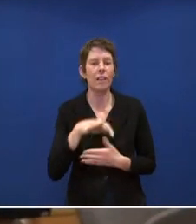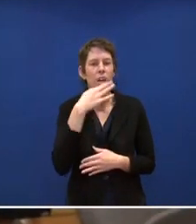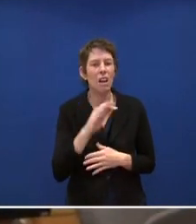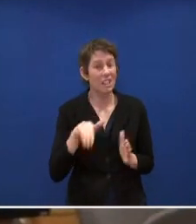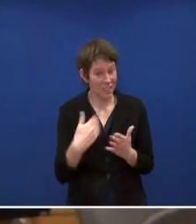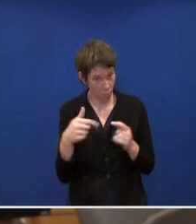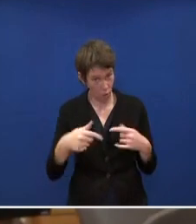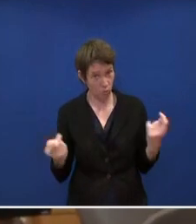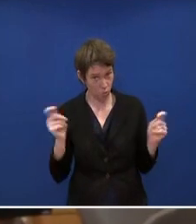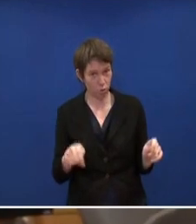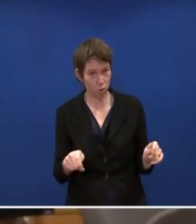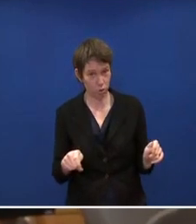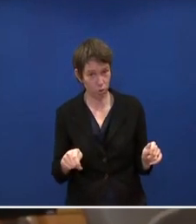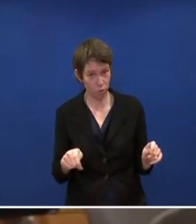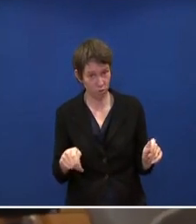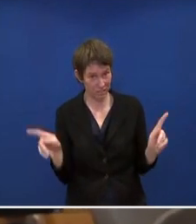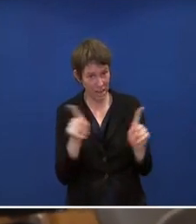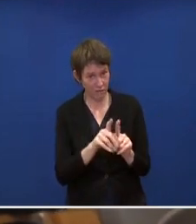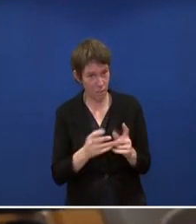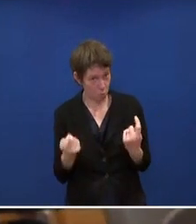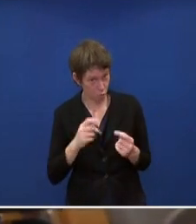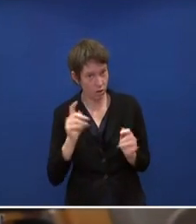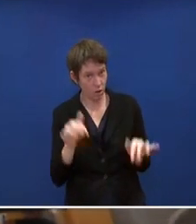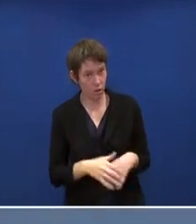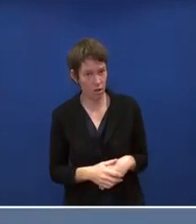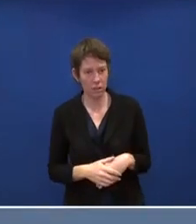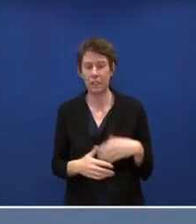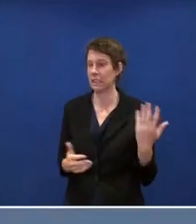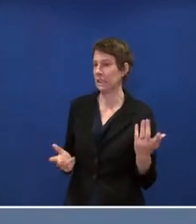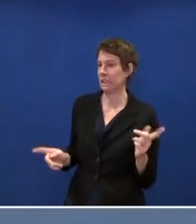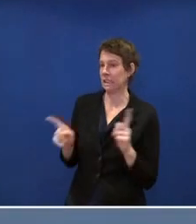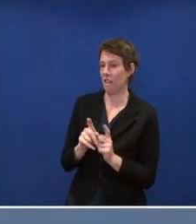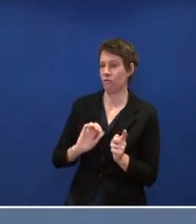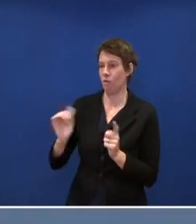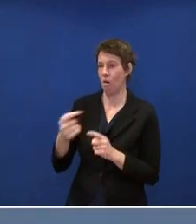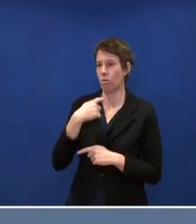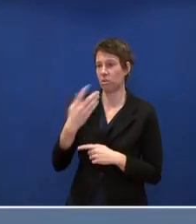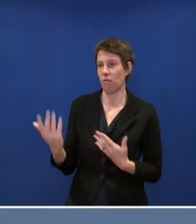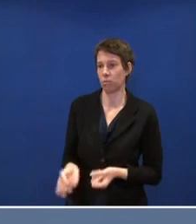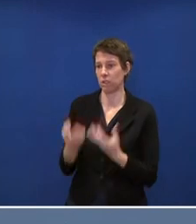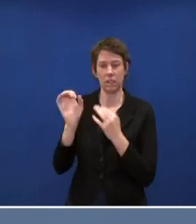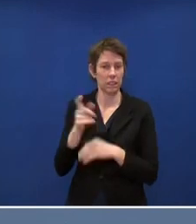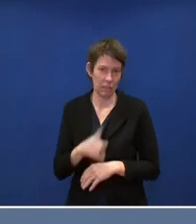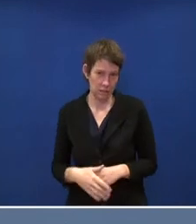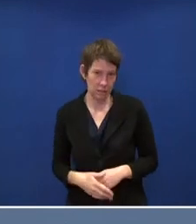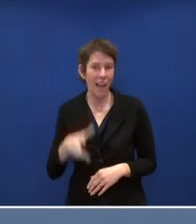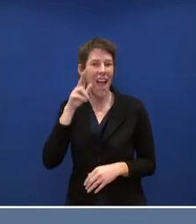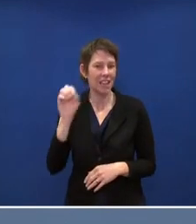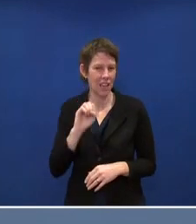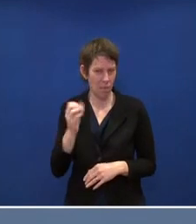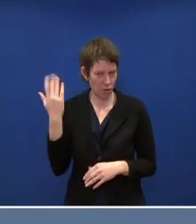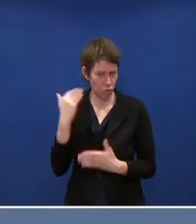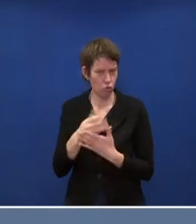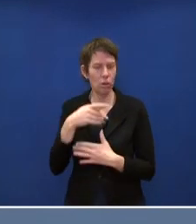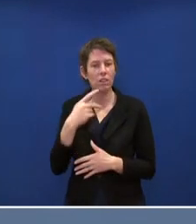Beschlüsse heute oder wird es Beschlüsse geben? Also ich kann dem Treffen jetzt nicht vorgreifen, was Herr Seibert hier ja schon gesagt